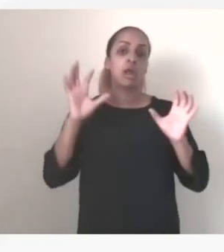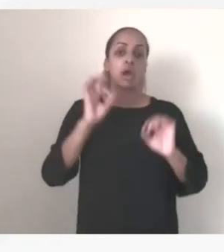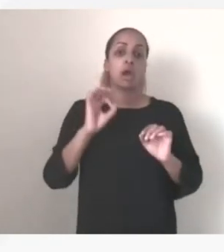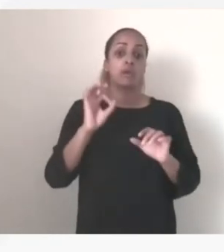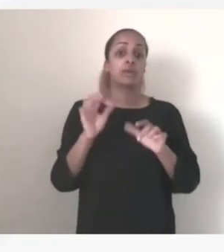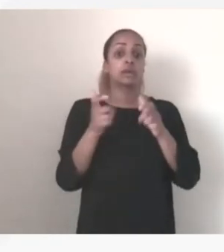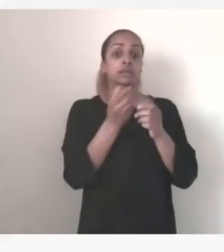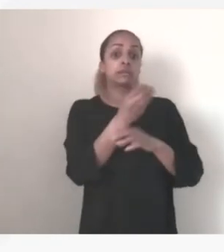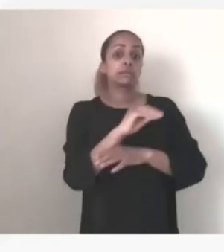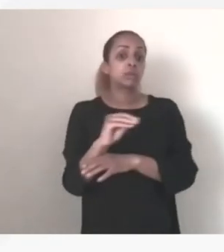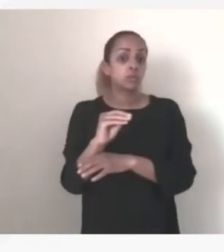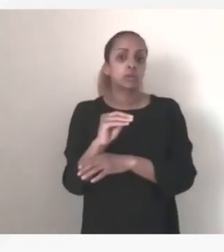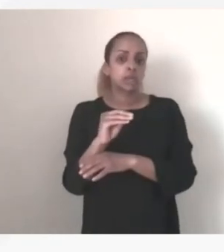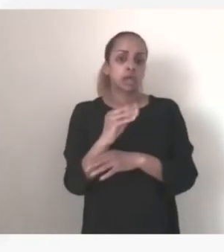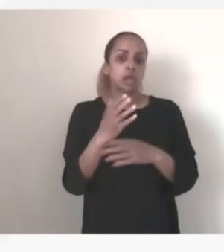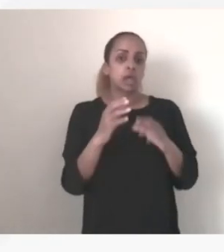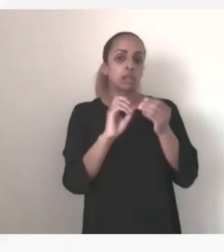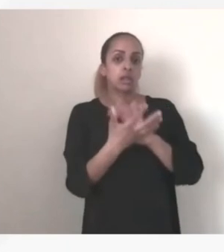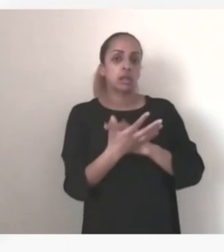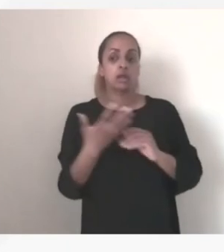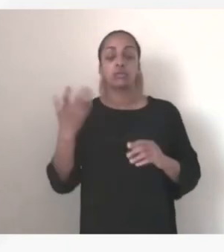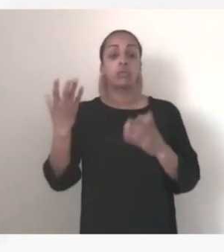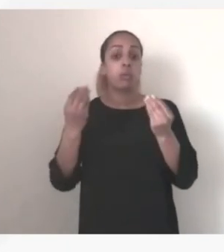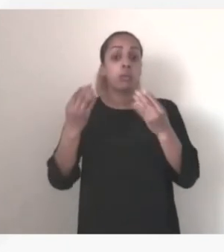se sont positionnés donc on est quand même maintenant assez